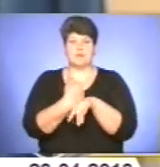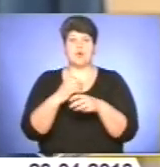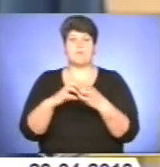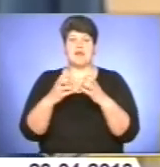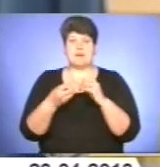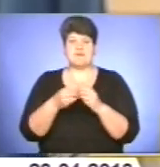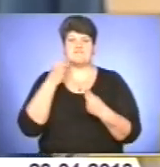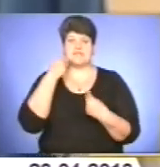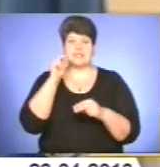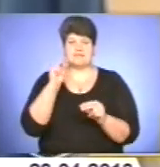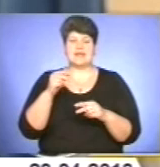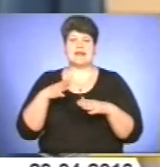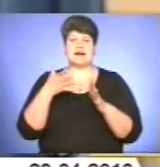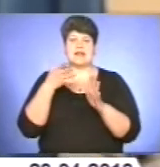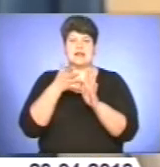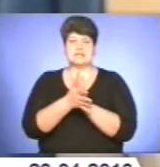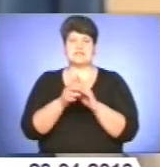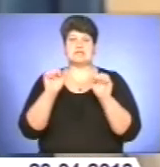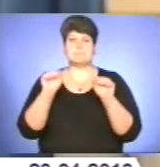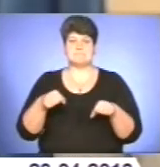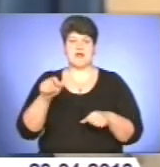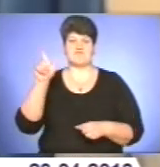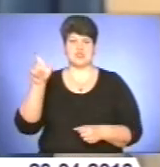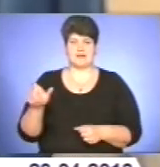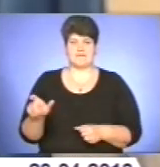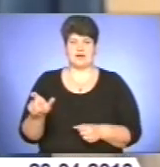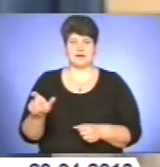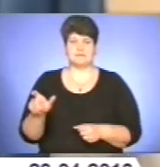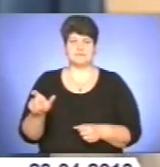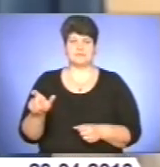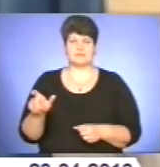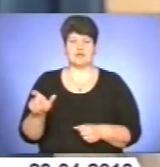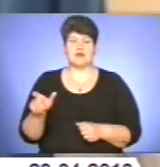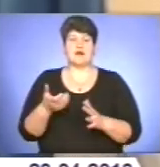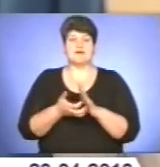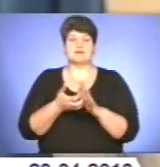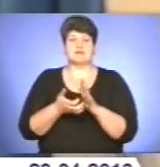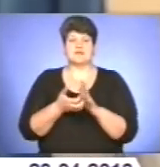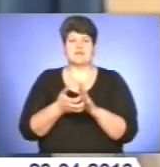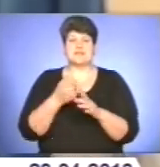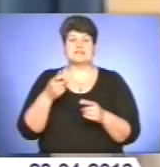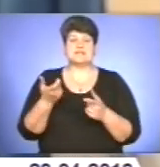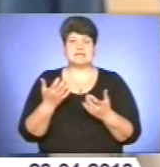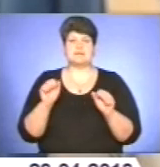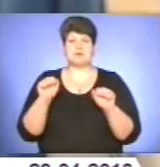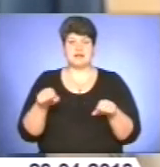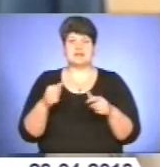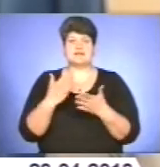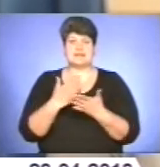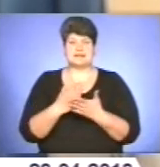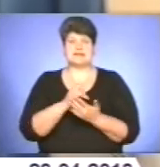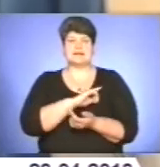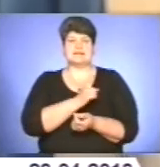ефективній реалізації прав людина. А відповідом на такий дефіцит є сильне і